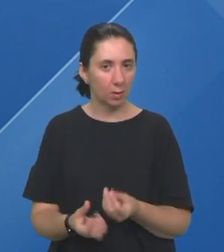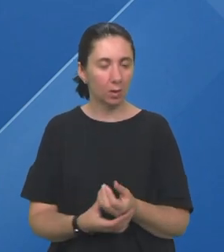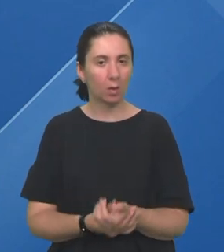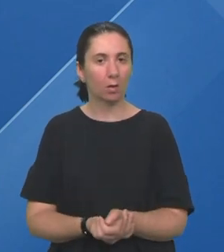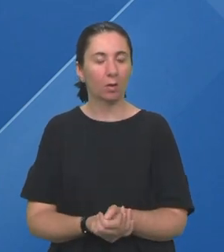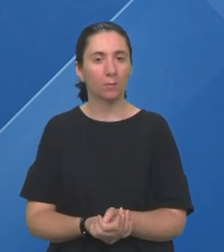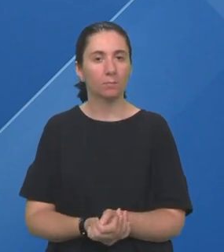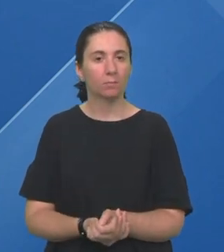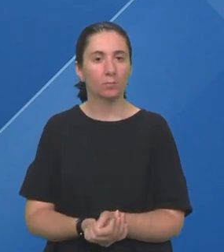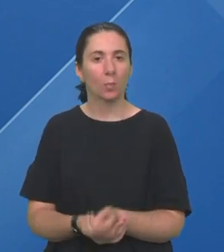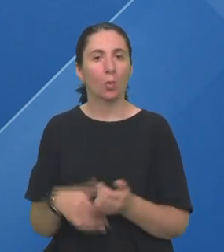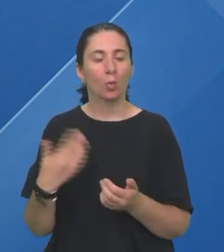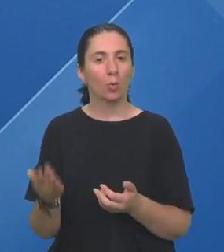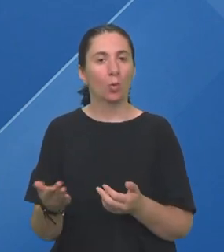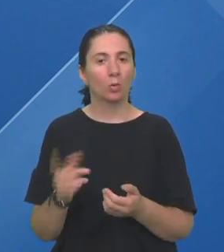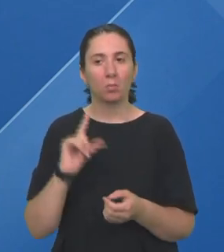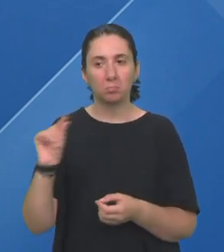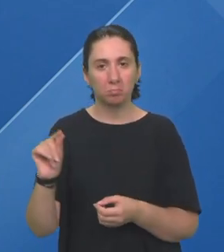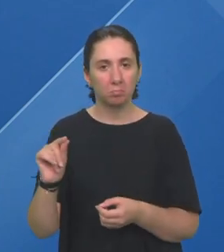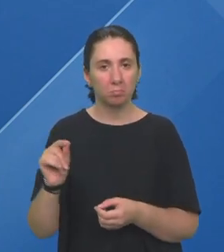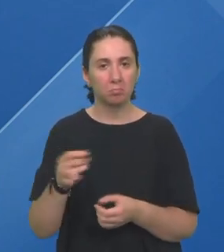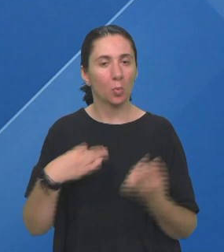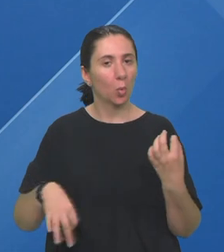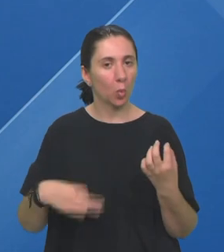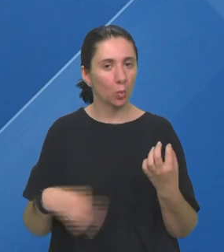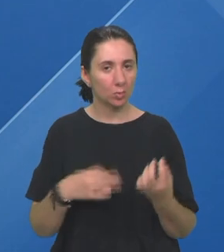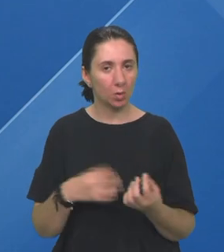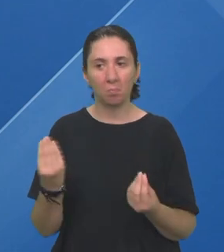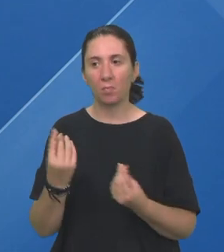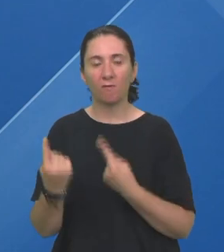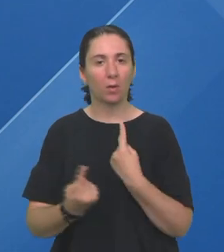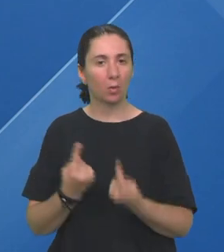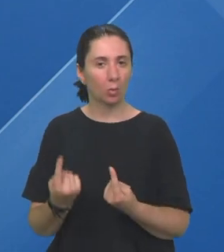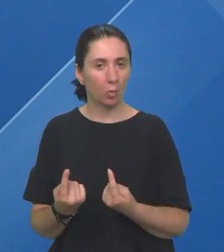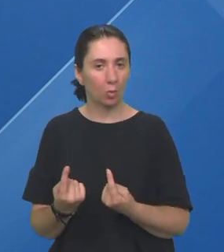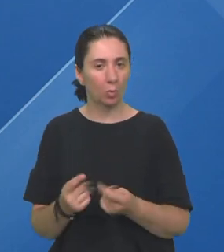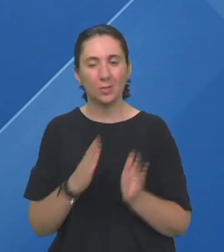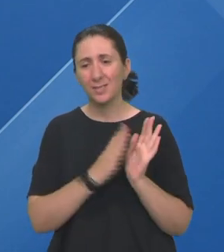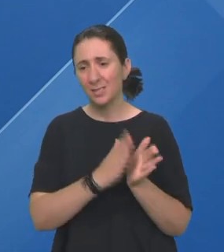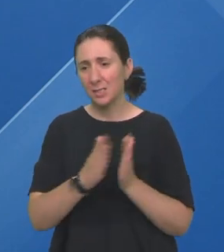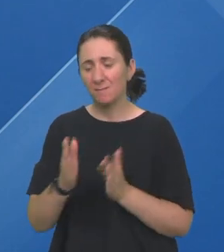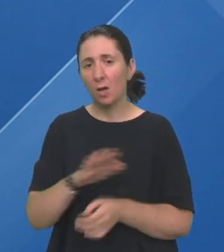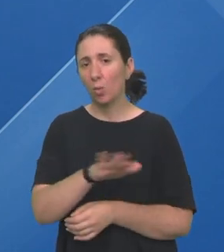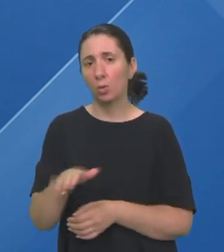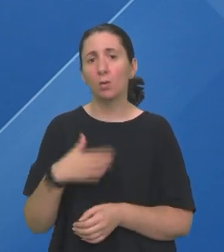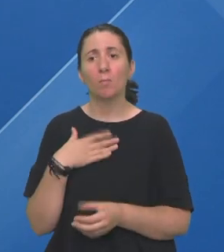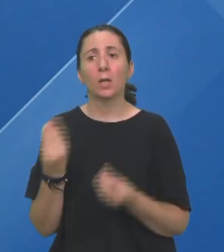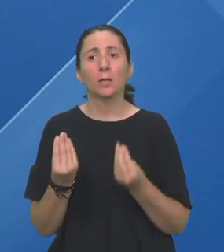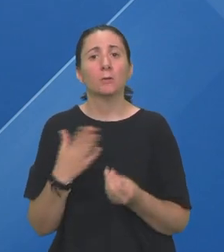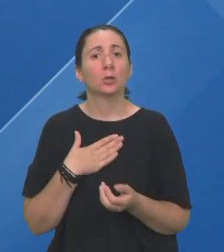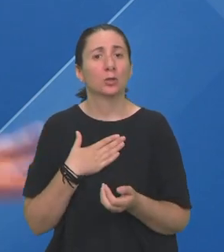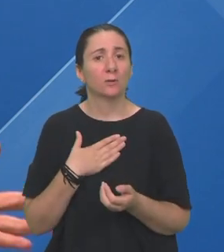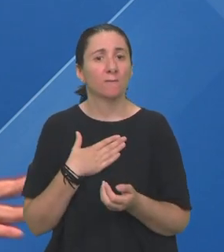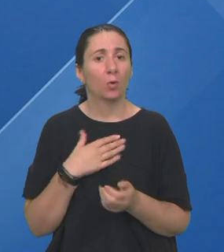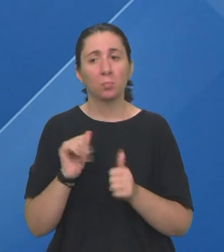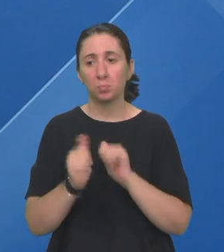Tu je onda odlazak na koncerte, na događanja Znači, svako od njih ima nekakve svoje